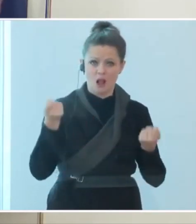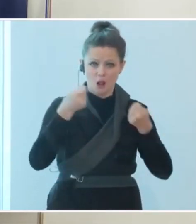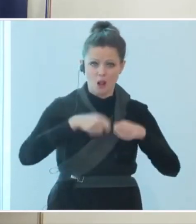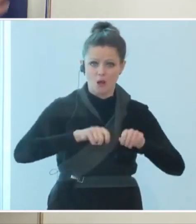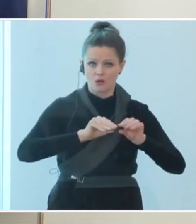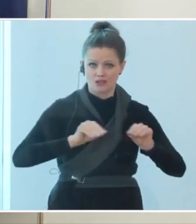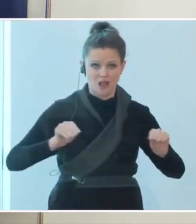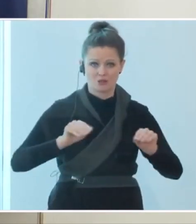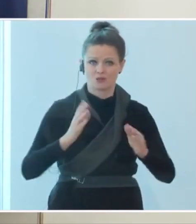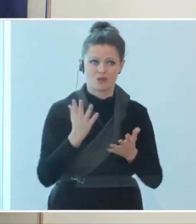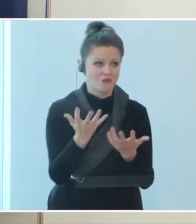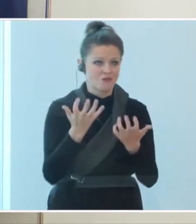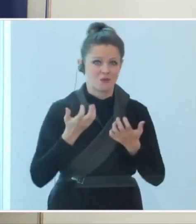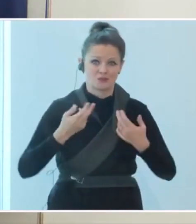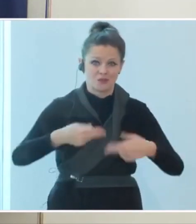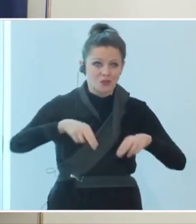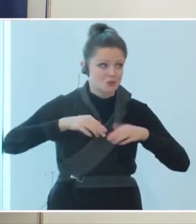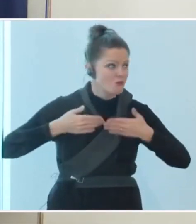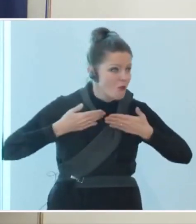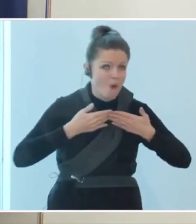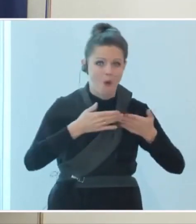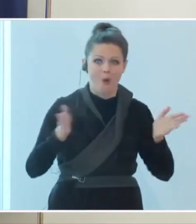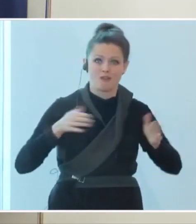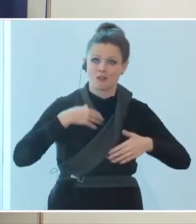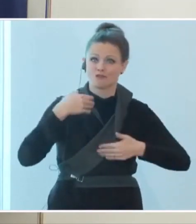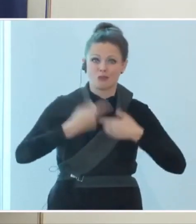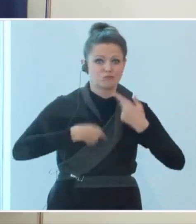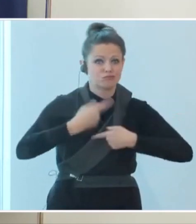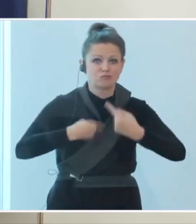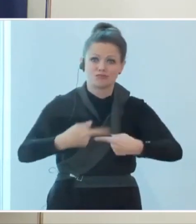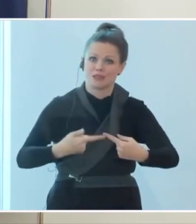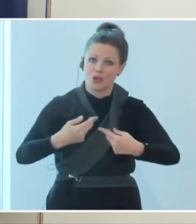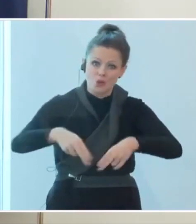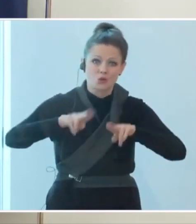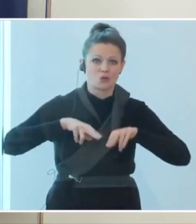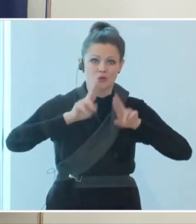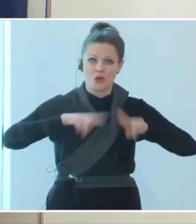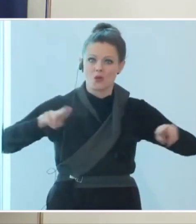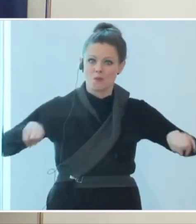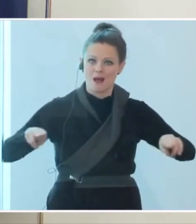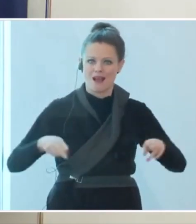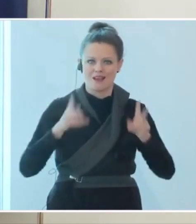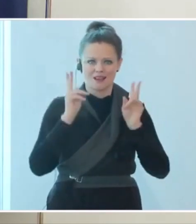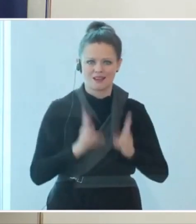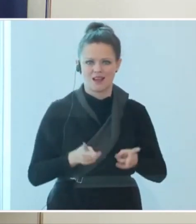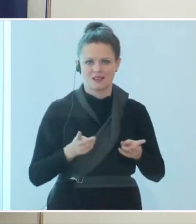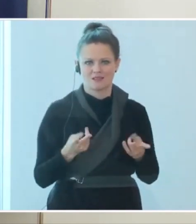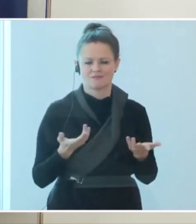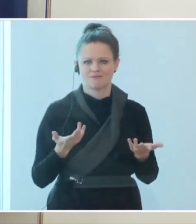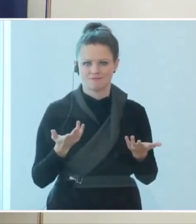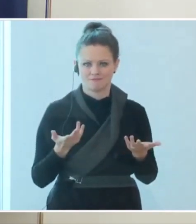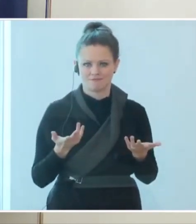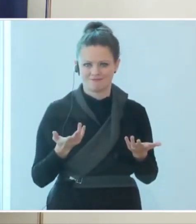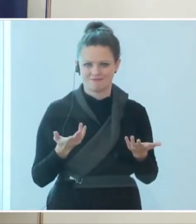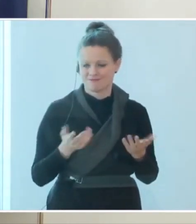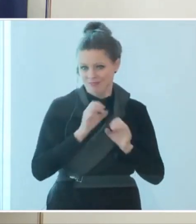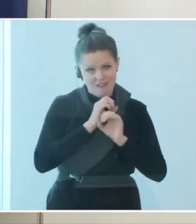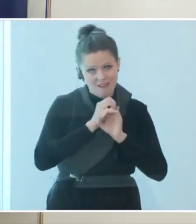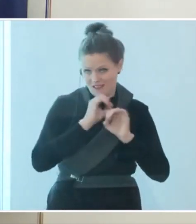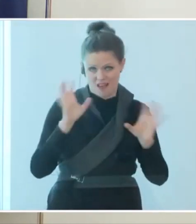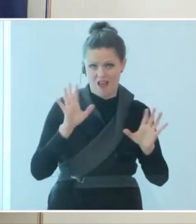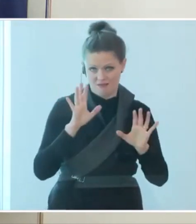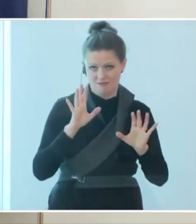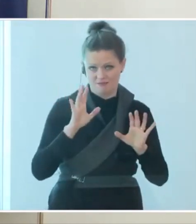dass alles sofort wieder öffnet und wir zur Normalität schlagartig zurückkehren können. Ich bin mir auch